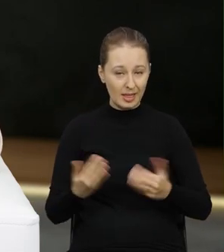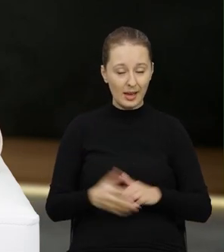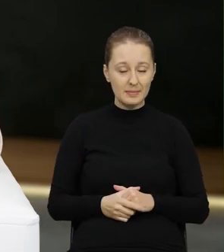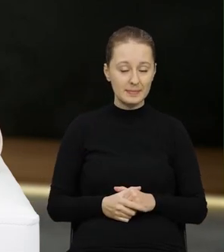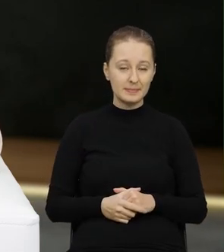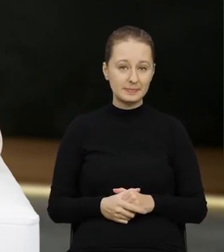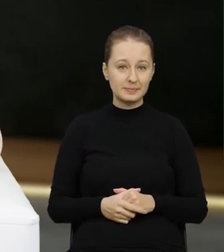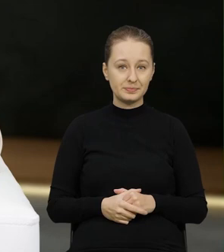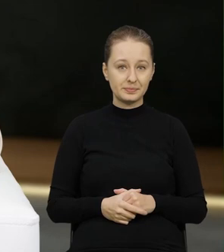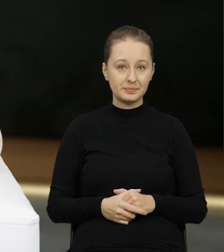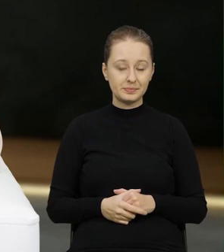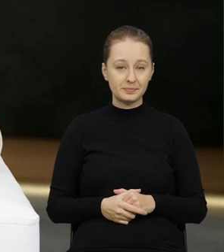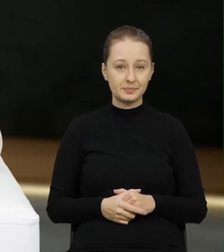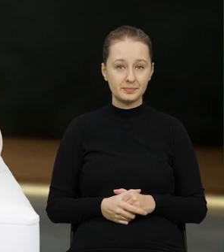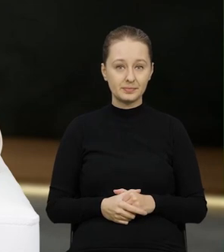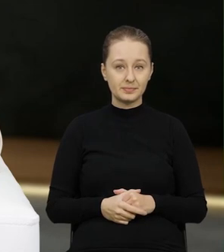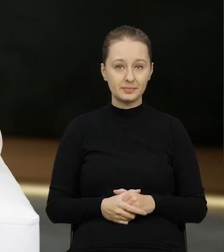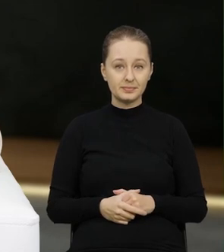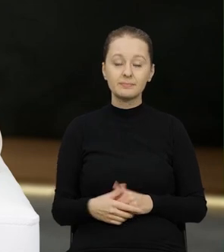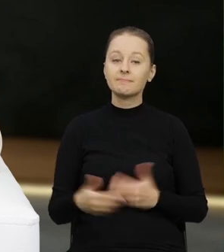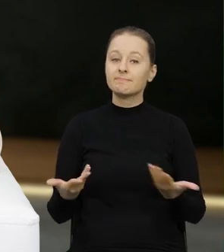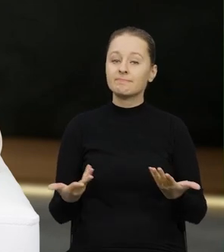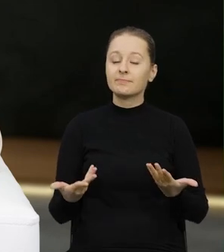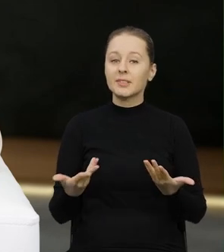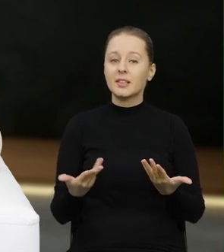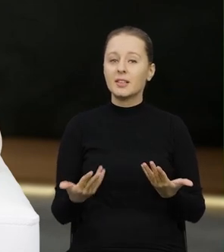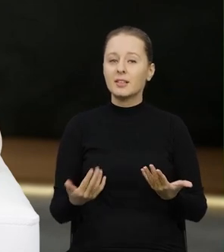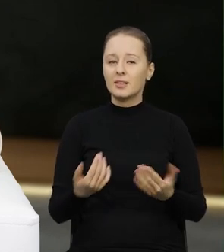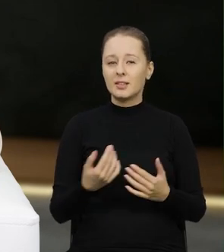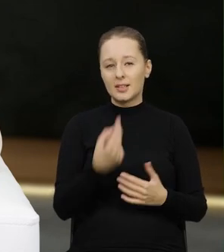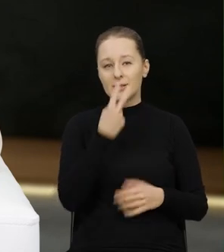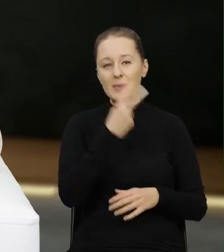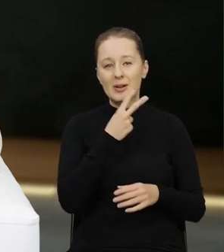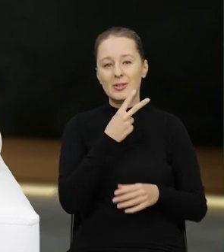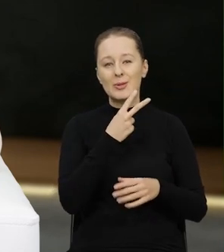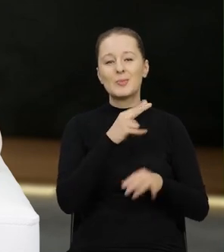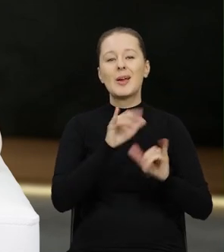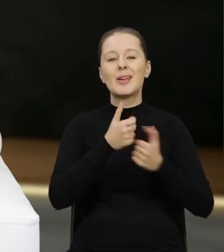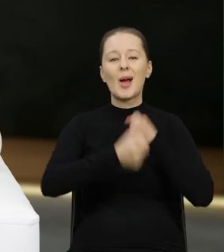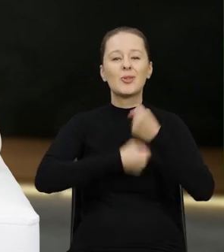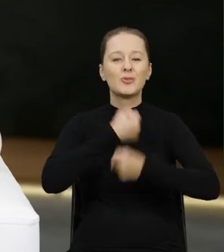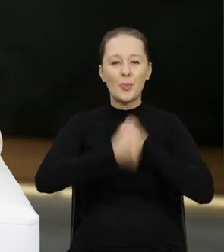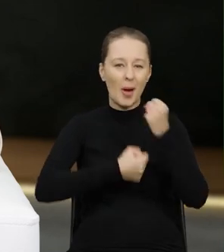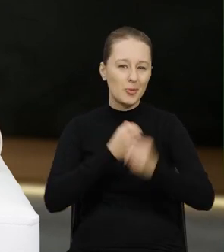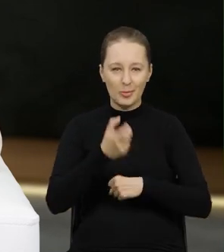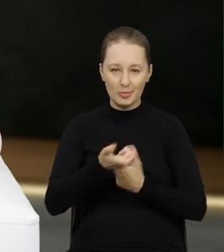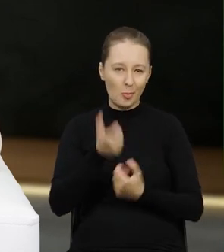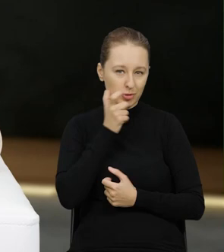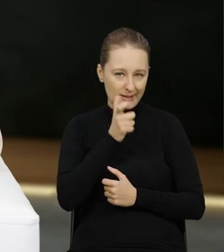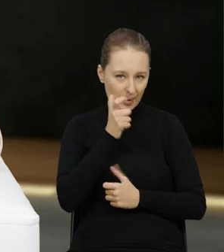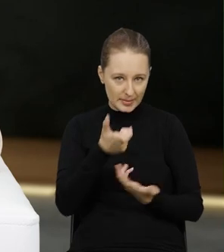i tutaj był, no jakby spotkaliśmy się właśnie z tym schematem działania tych przestępców